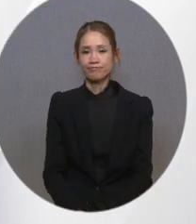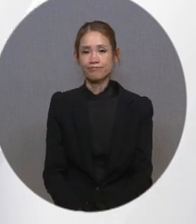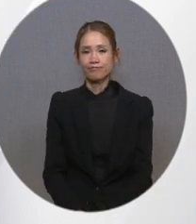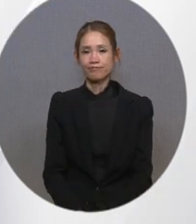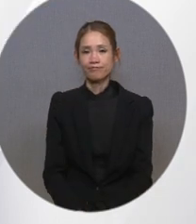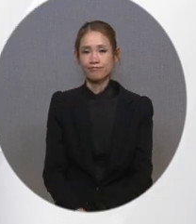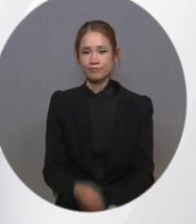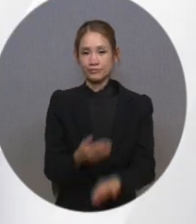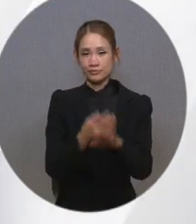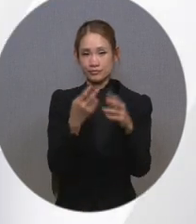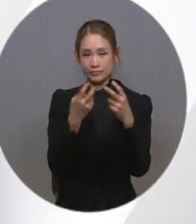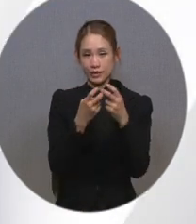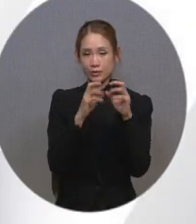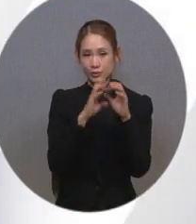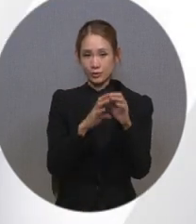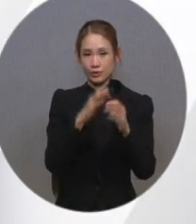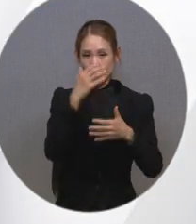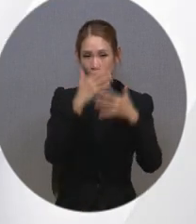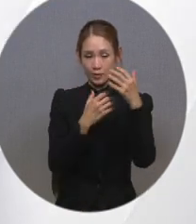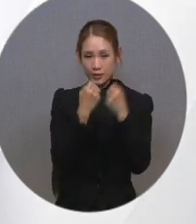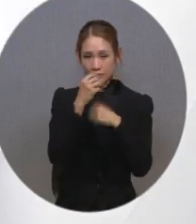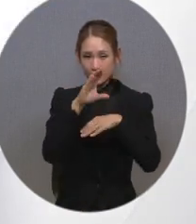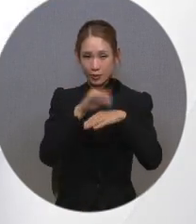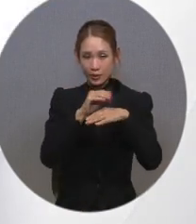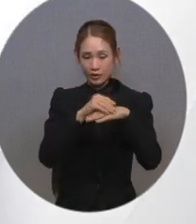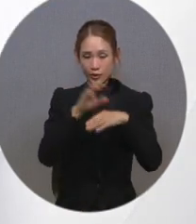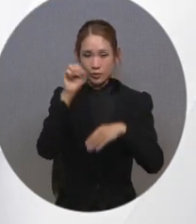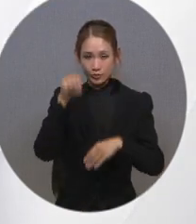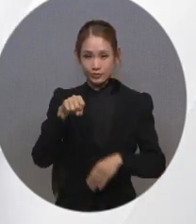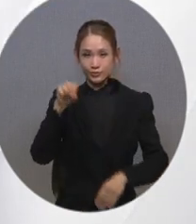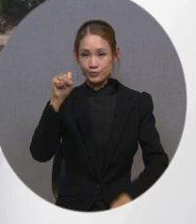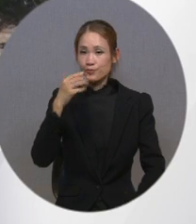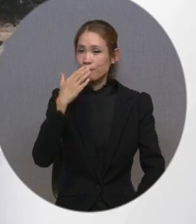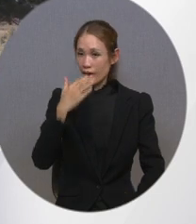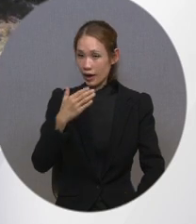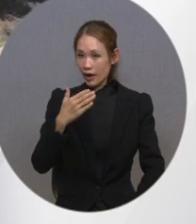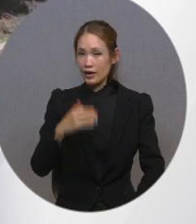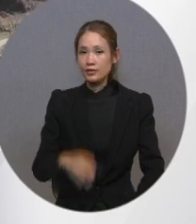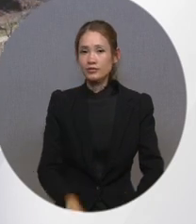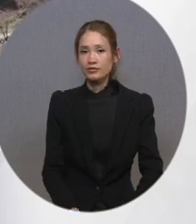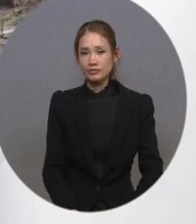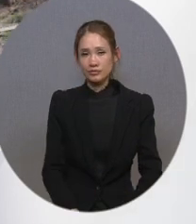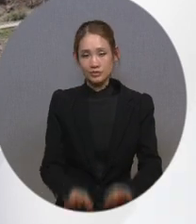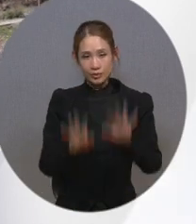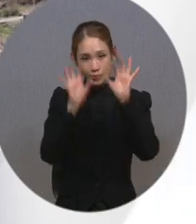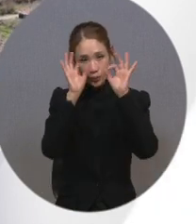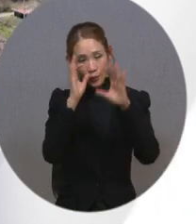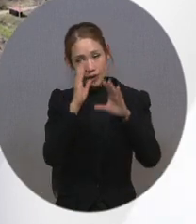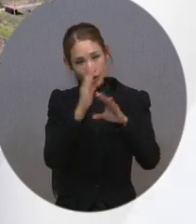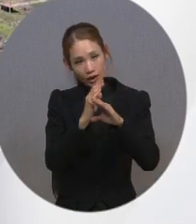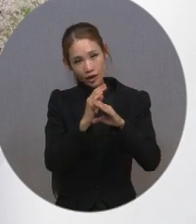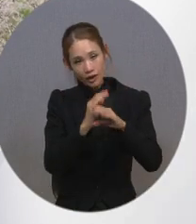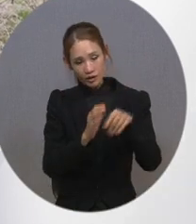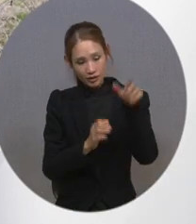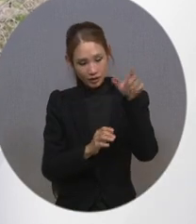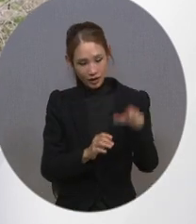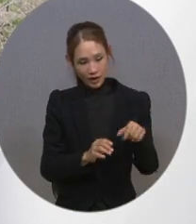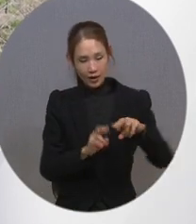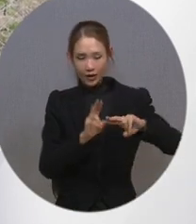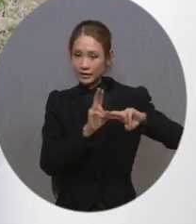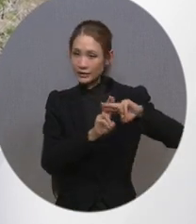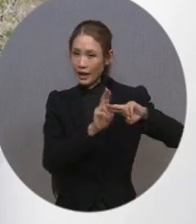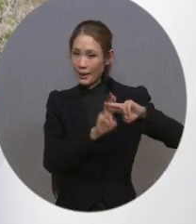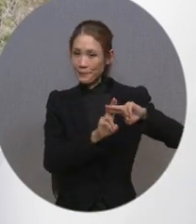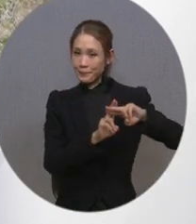다른 방법으로도 화면 해설 방송을 켜고 끌 수 있는데요. 채널 시청 중 기가진의 리모컨에서 샷 버튼을